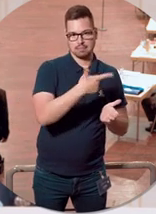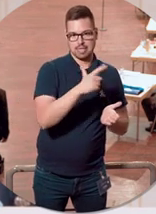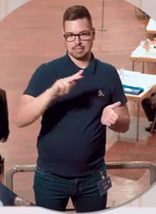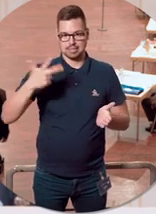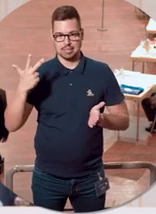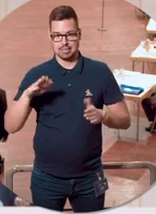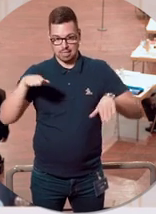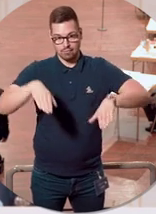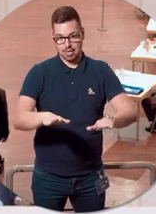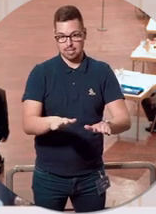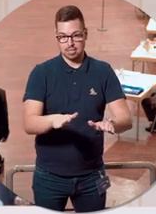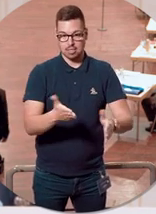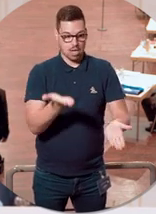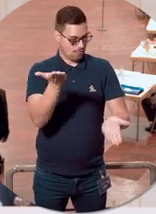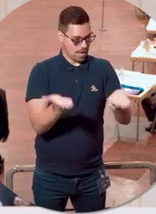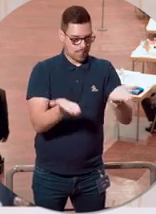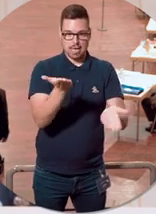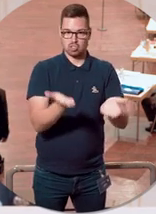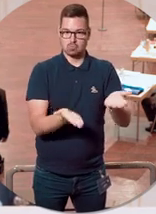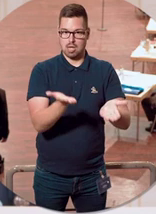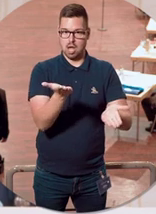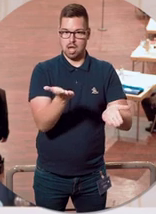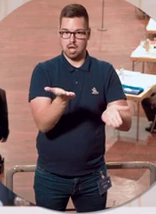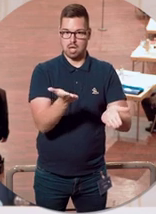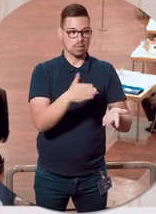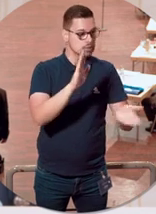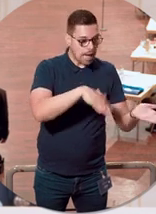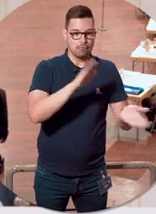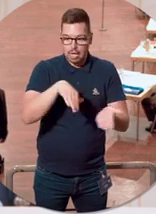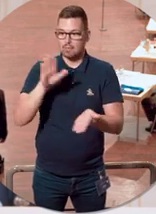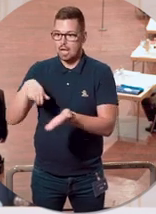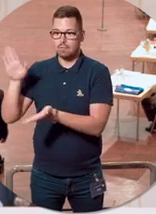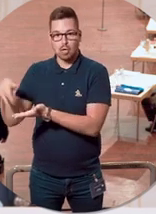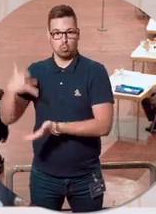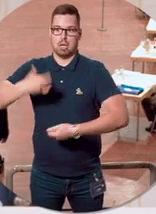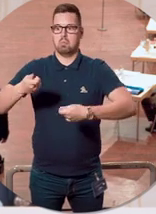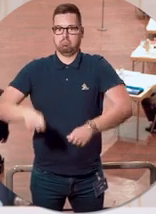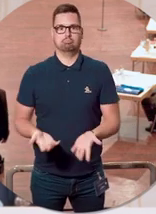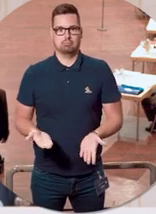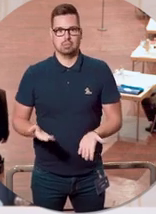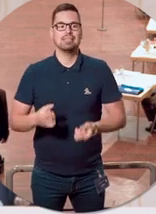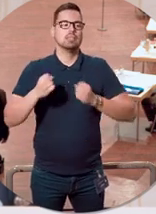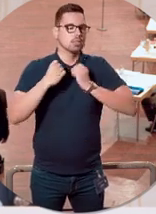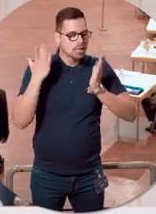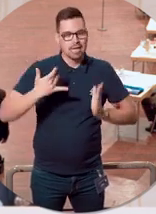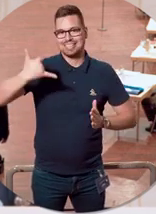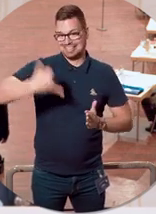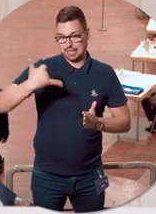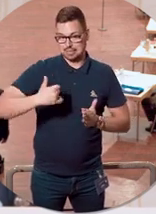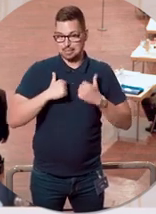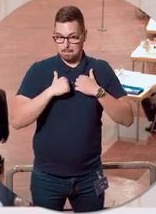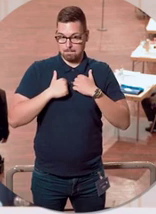dritten Welle, da war bei einem vergleichbaren Infektionsgeschehen dieses und jenes und solches möglich. Und natürlich muss auch jetzt, wenn die